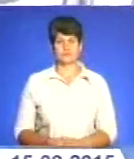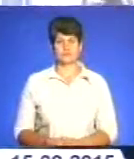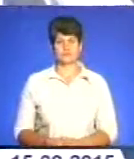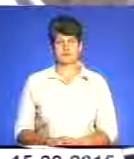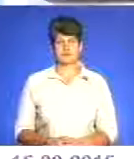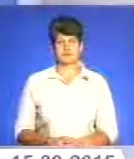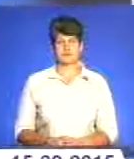Субтитрувальниця Шор